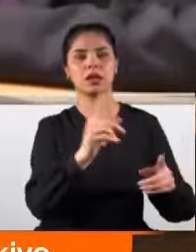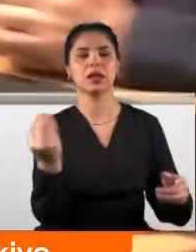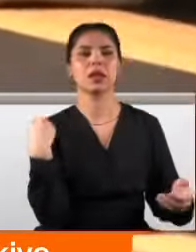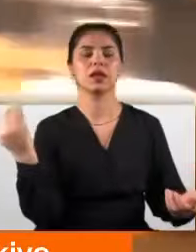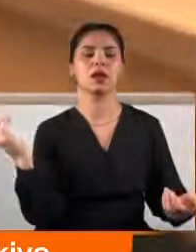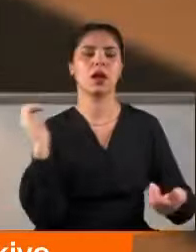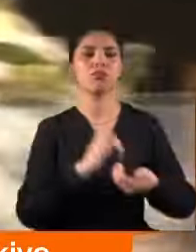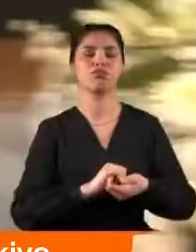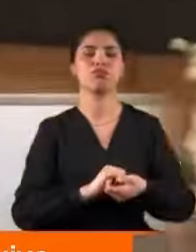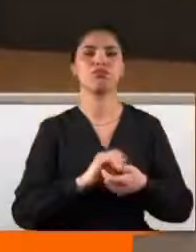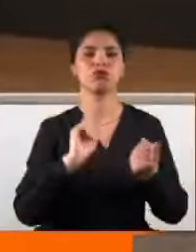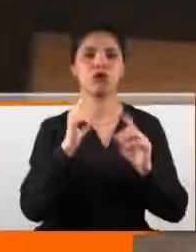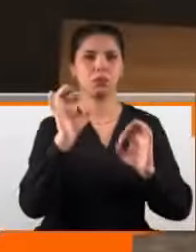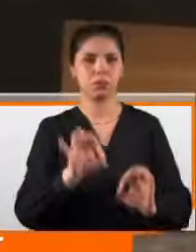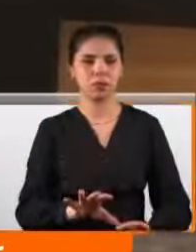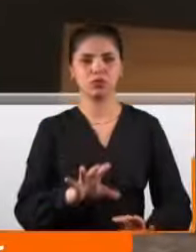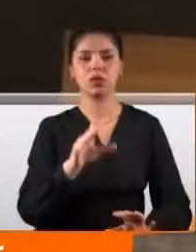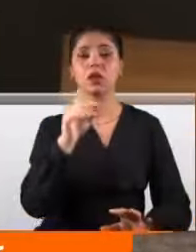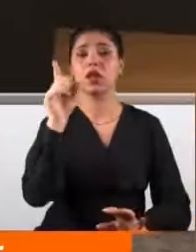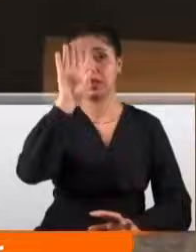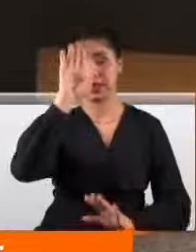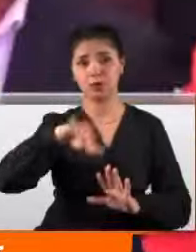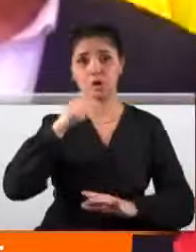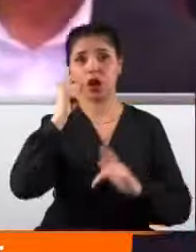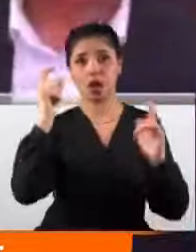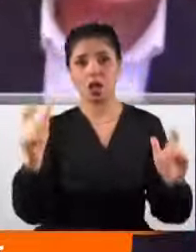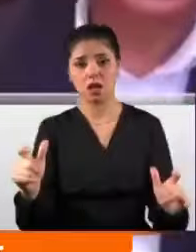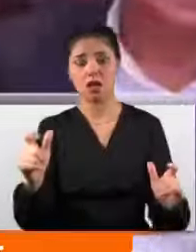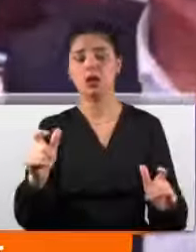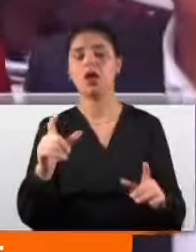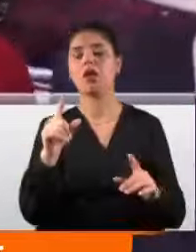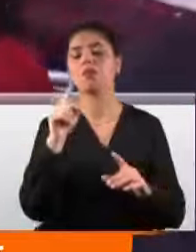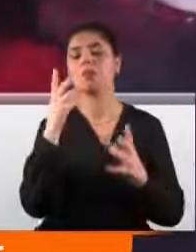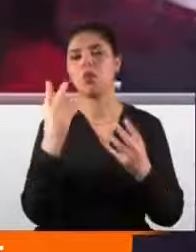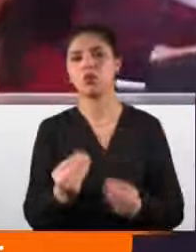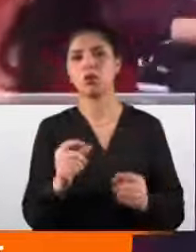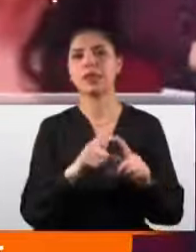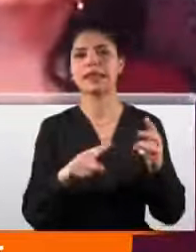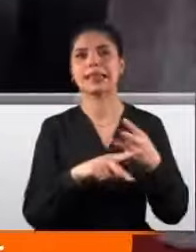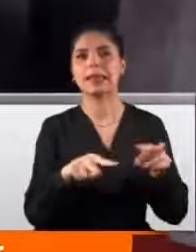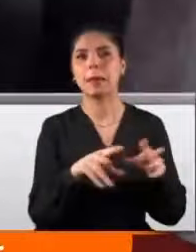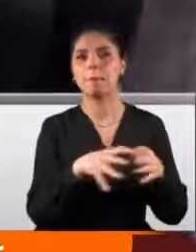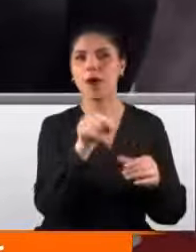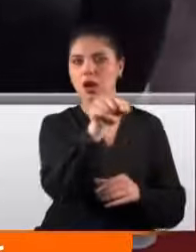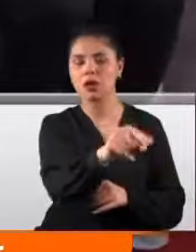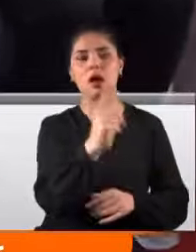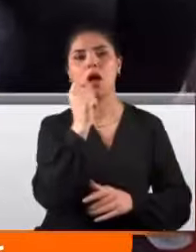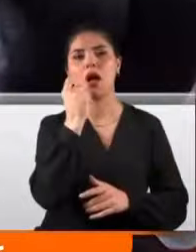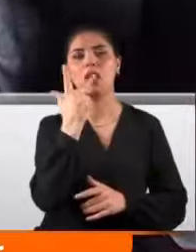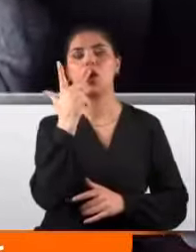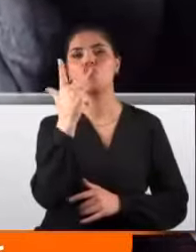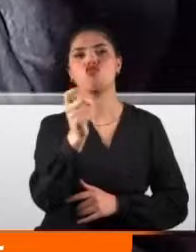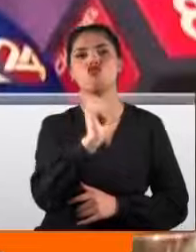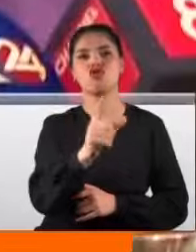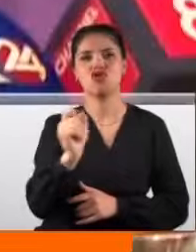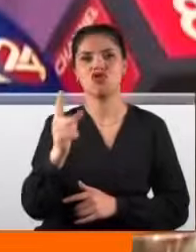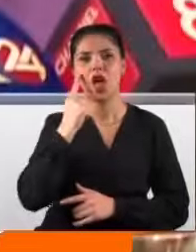İstanbul'un ardından listeye Ankara'da eklendi. DEM Parti Ankara'nın 3 ilçesinde CHP lehine adaylarını geri